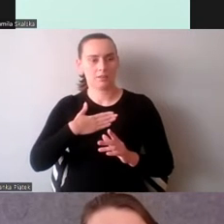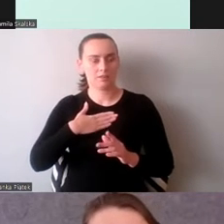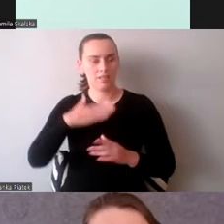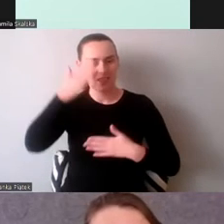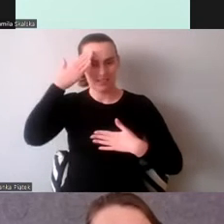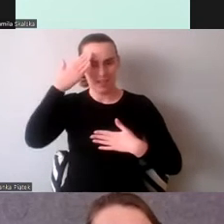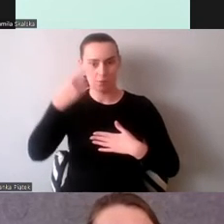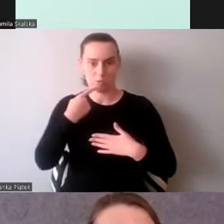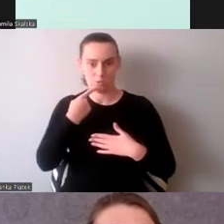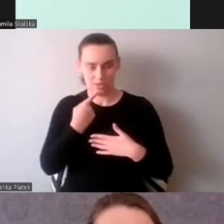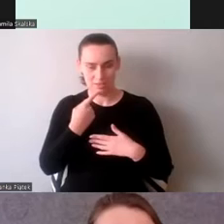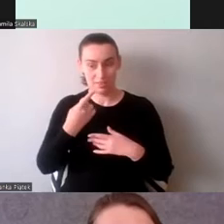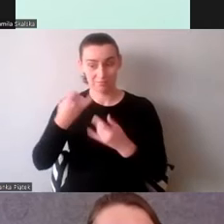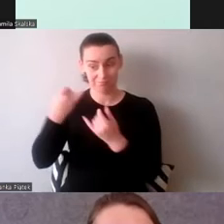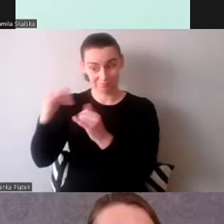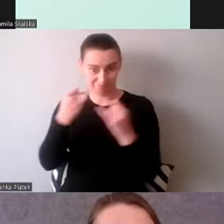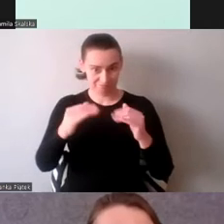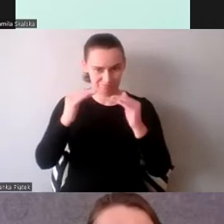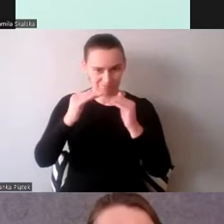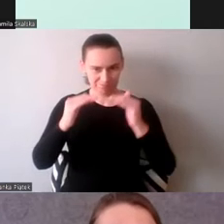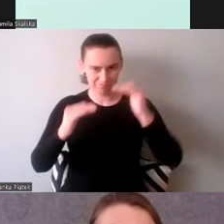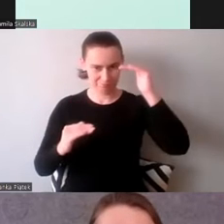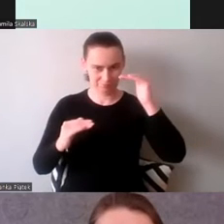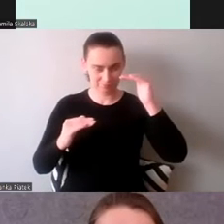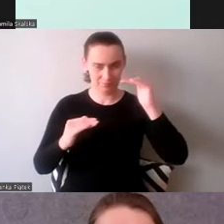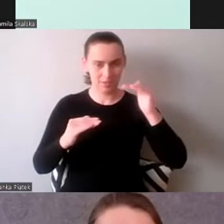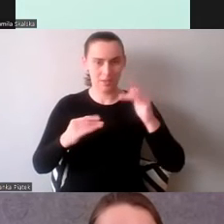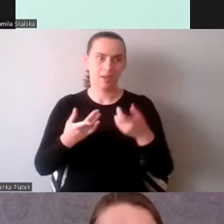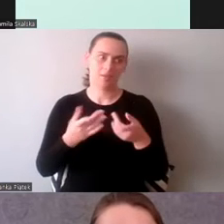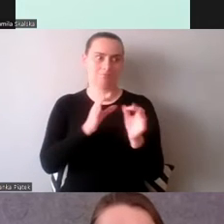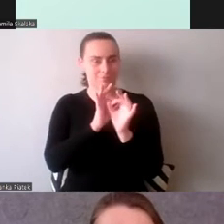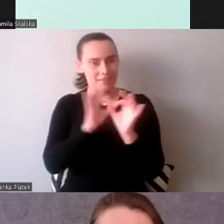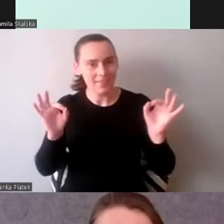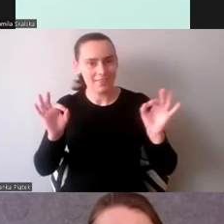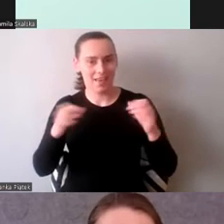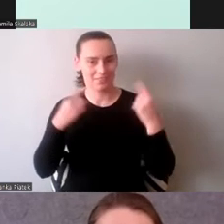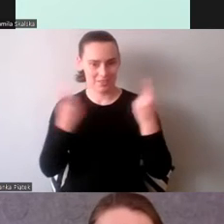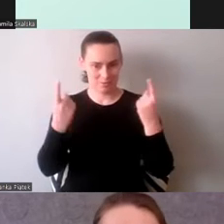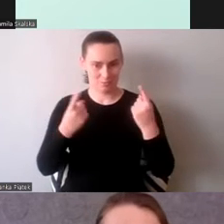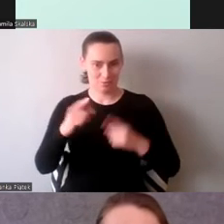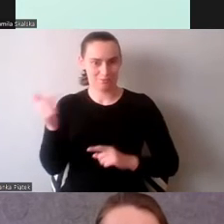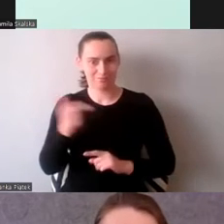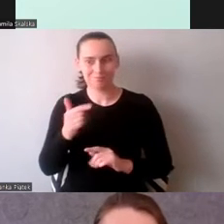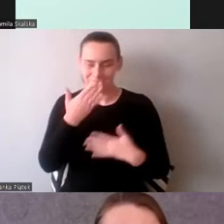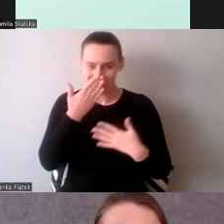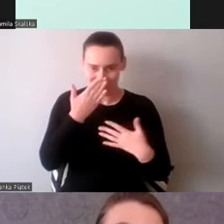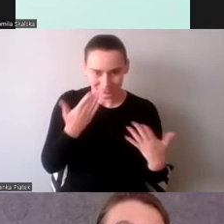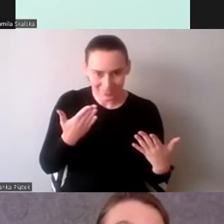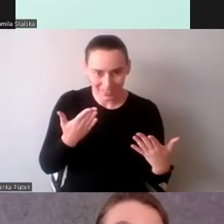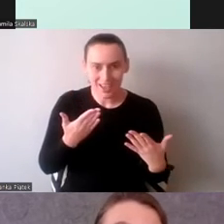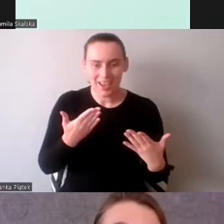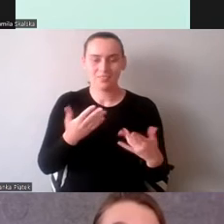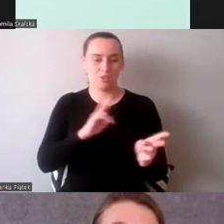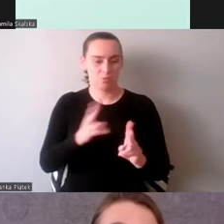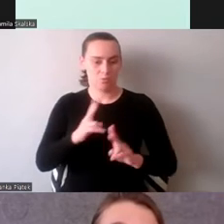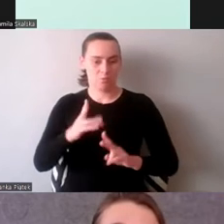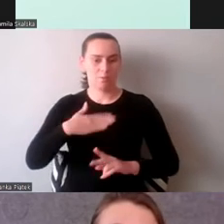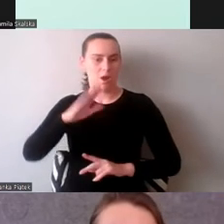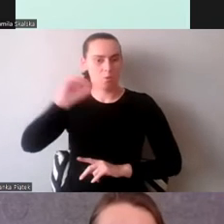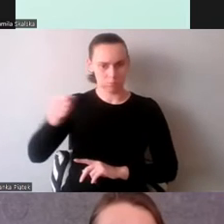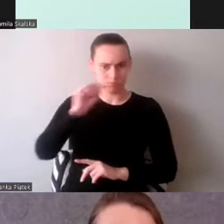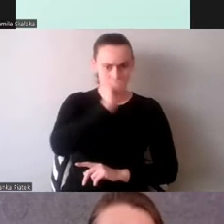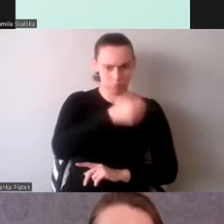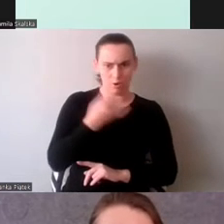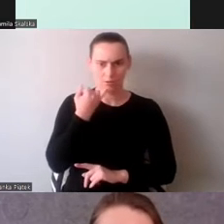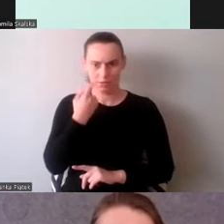drugiego języka. Oczywiście w idealnym świecie tłumacz miałby dokładnie identyczną, doskonałą znajomość obu języków